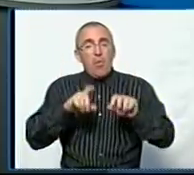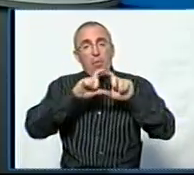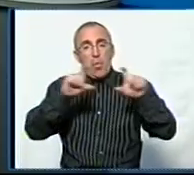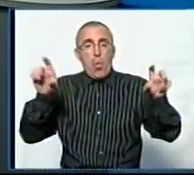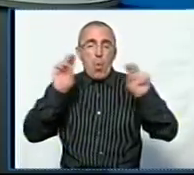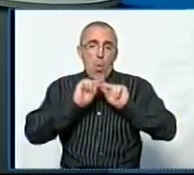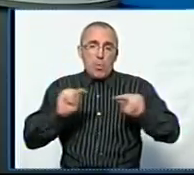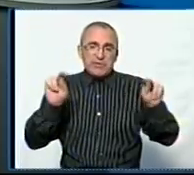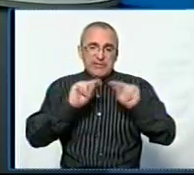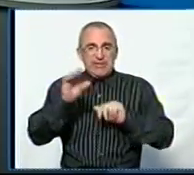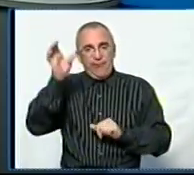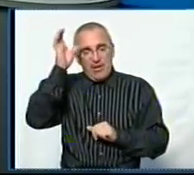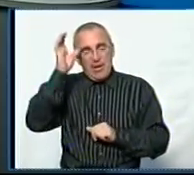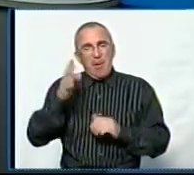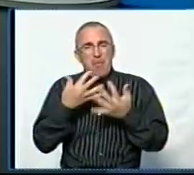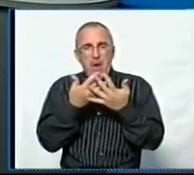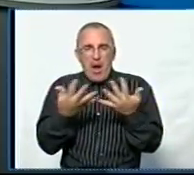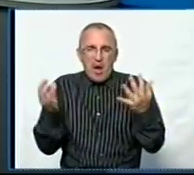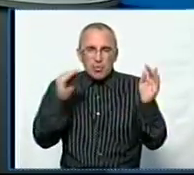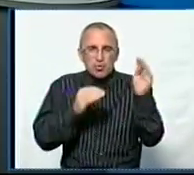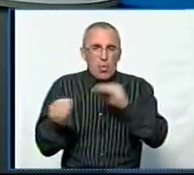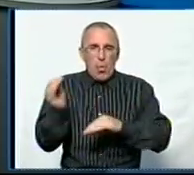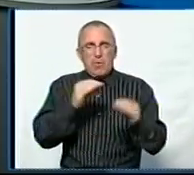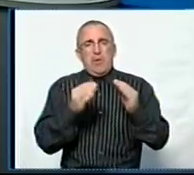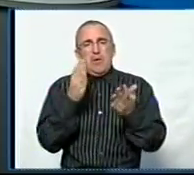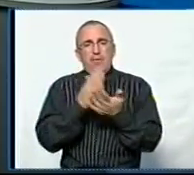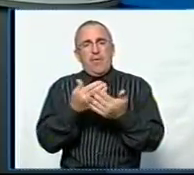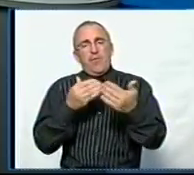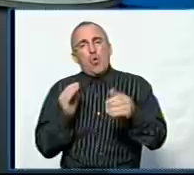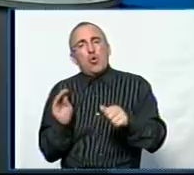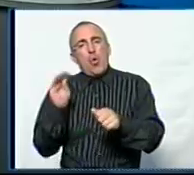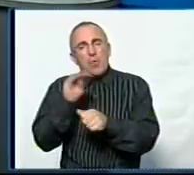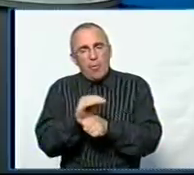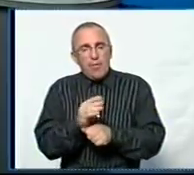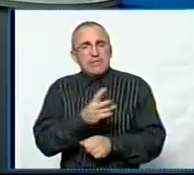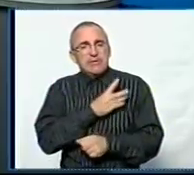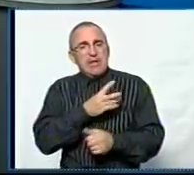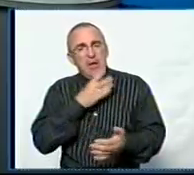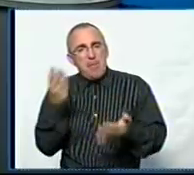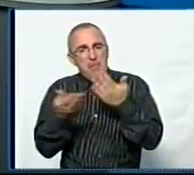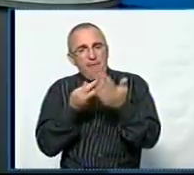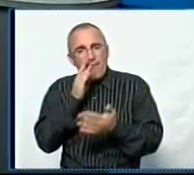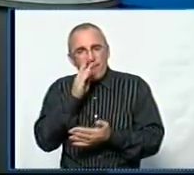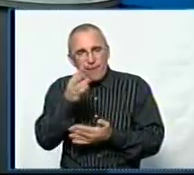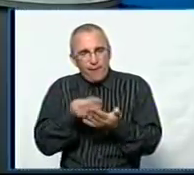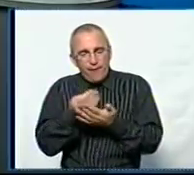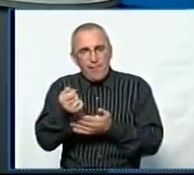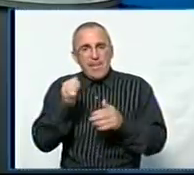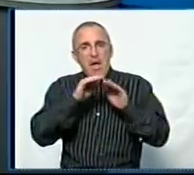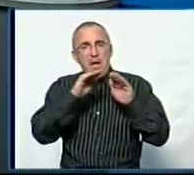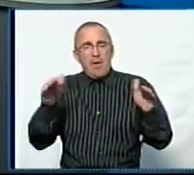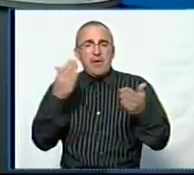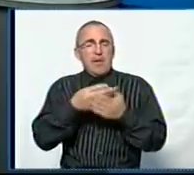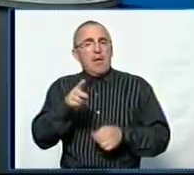освіти. Тут багато складових, починаючи від додаткових стимулюючих виплат. У нас на рівні області